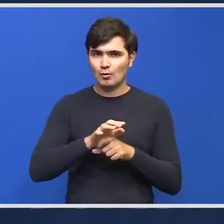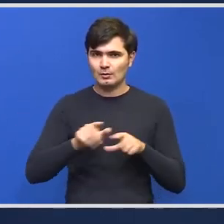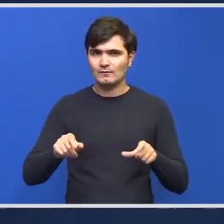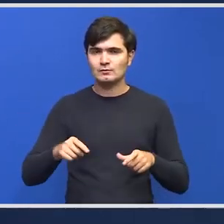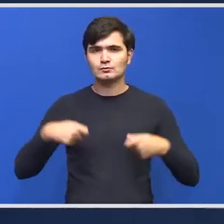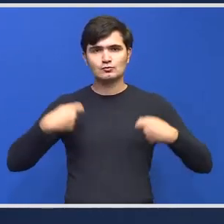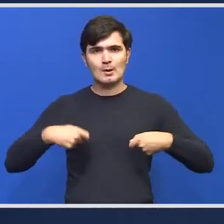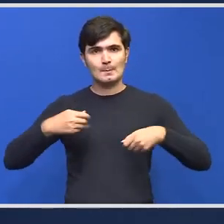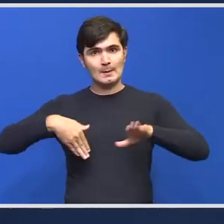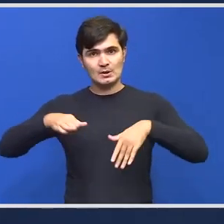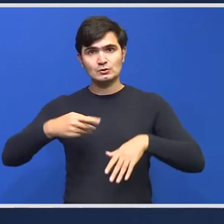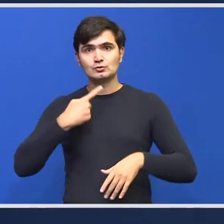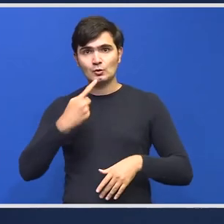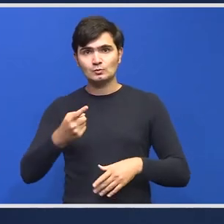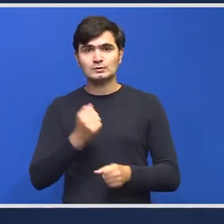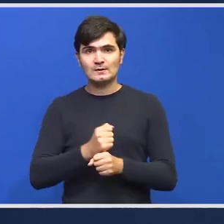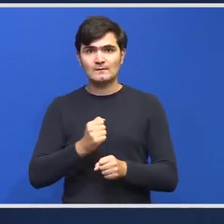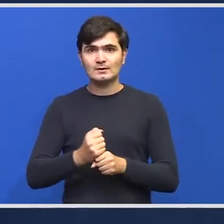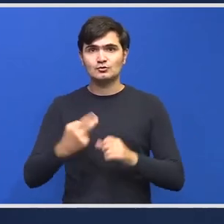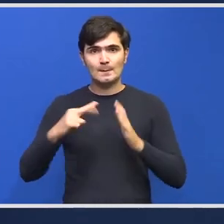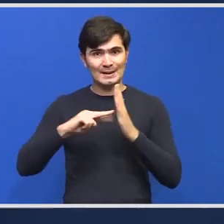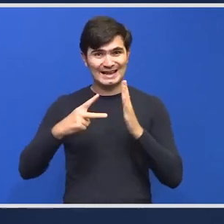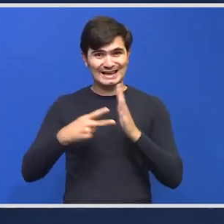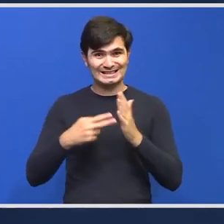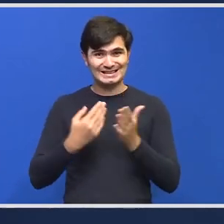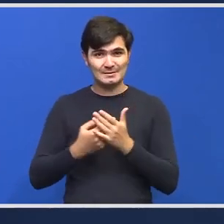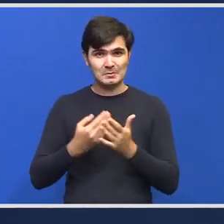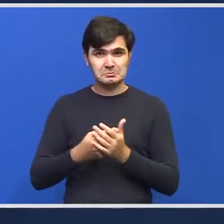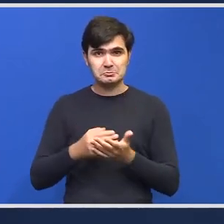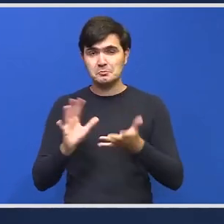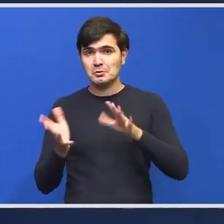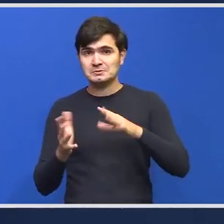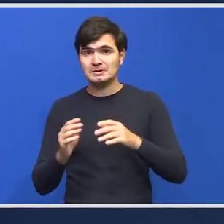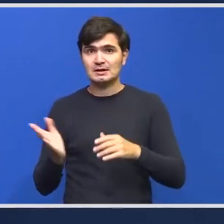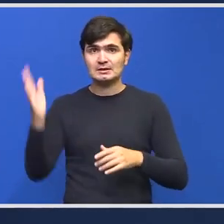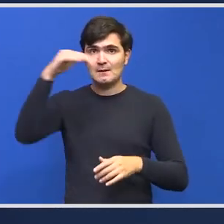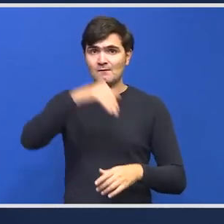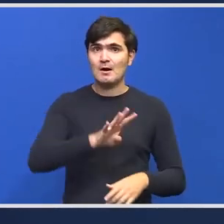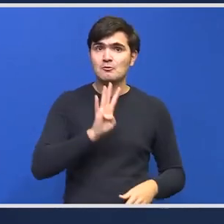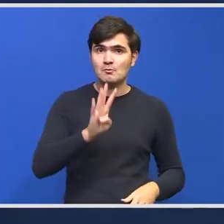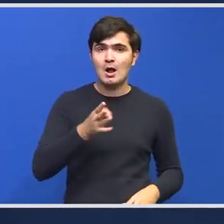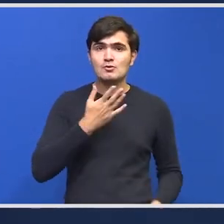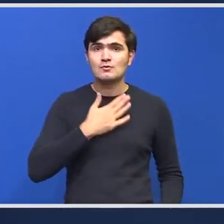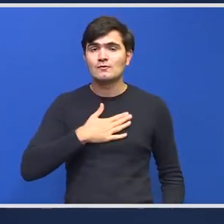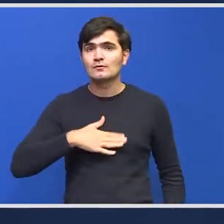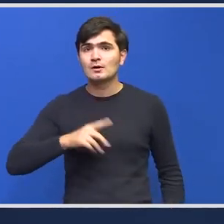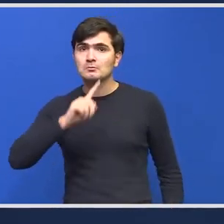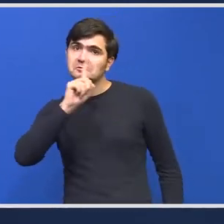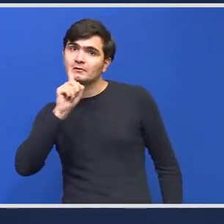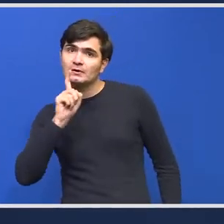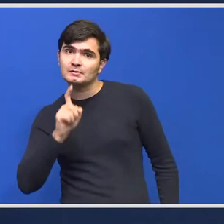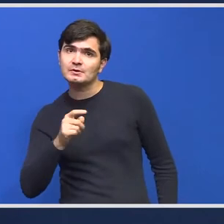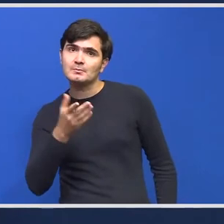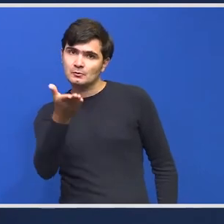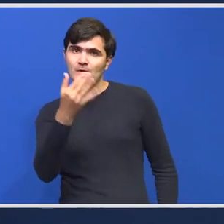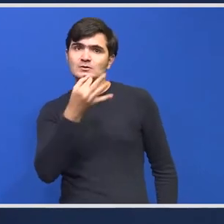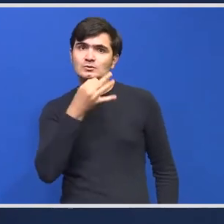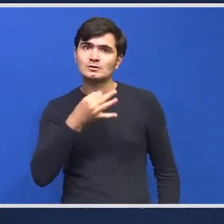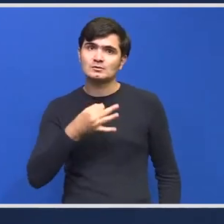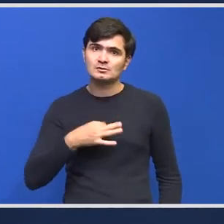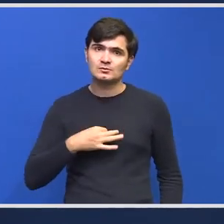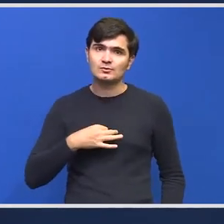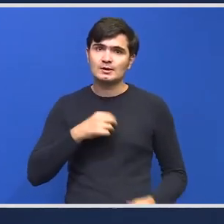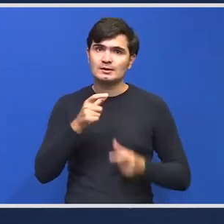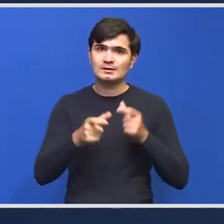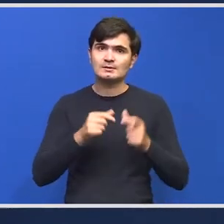anunțat că se fac pregătiri pentru eventualitatea acestui val V-aș întreba dacă îmi puteți spune la nivelul